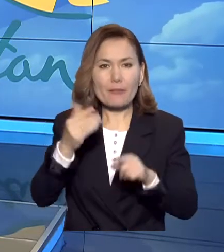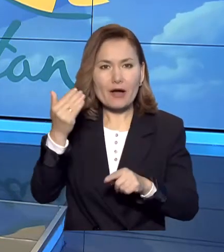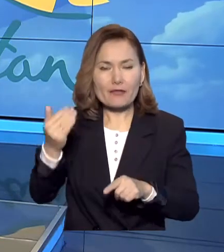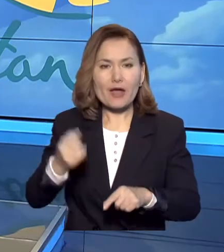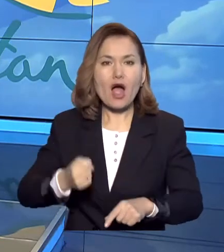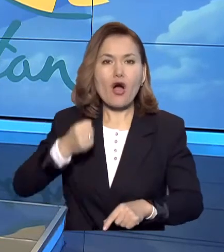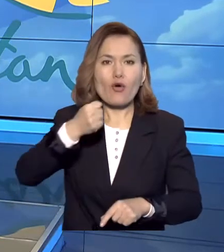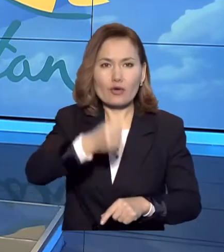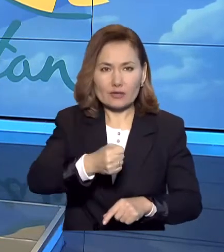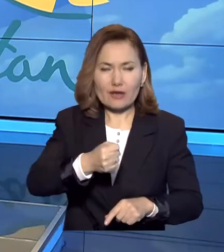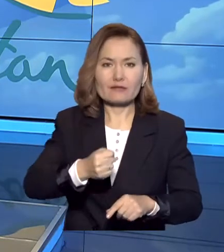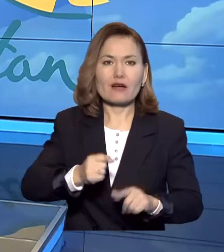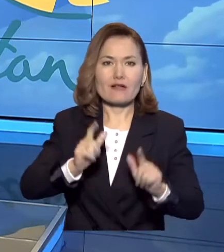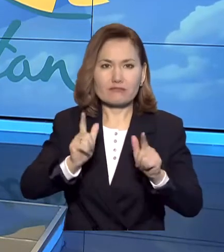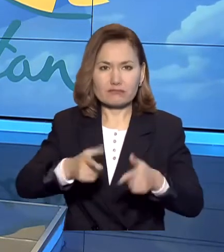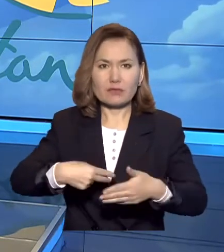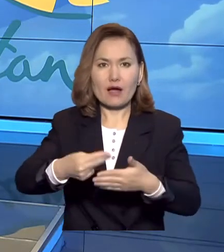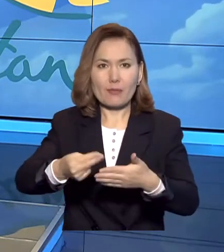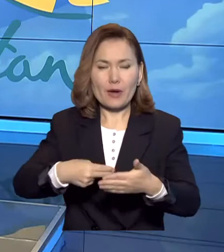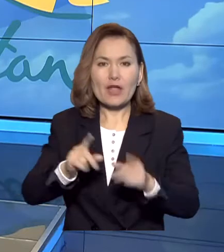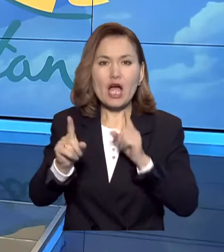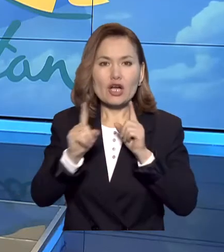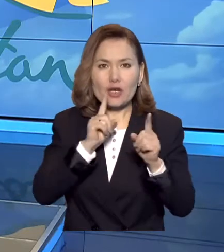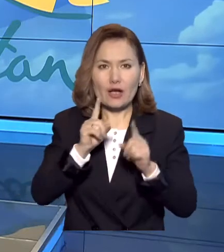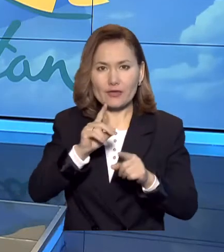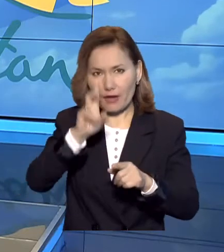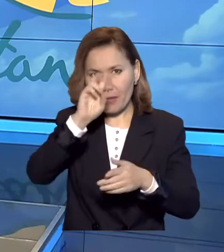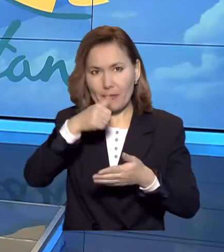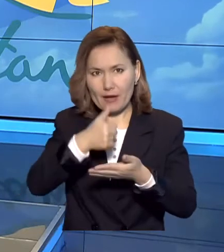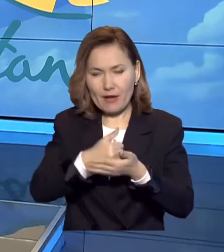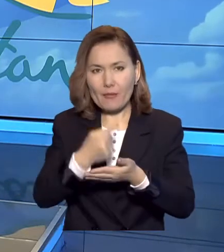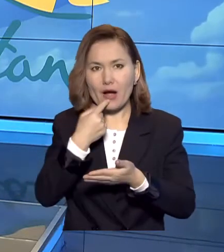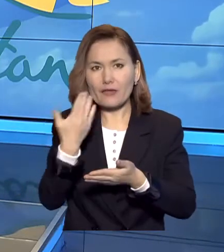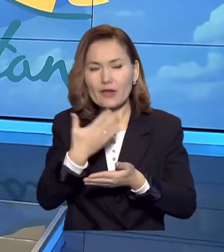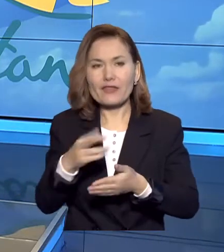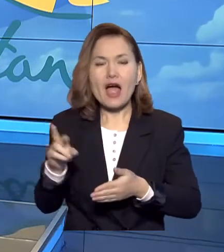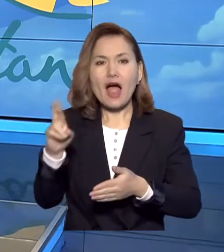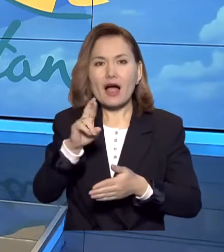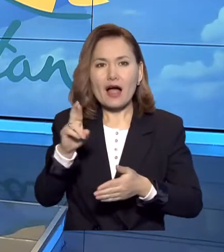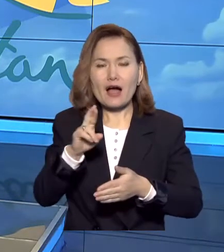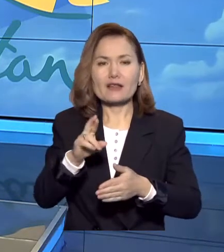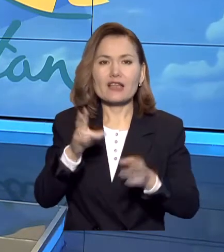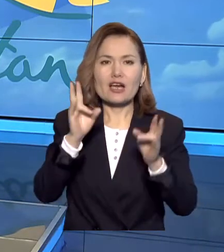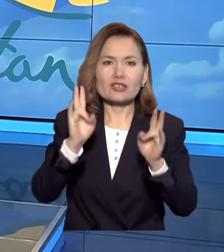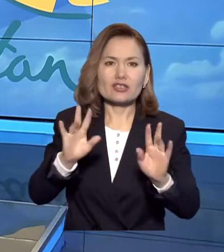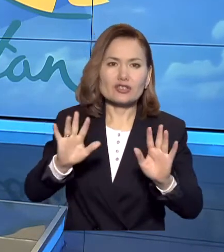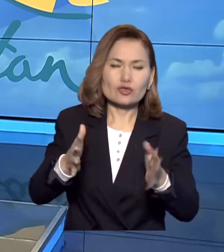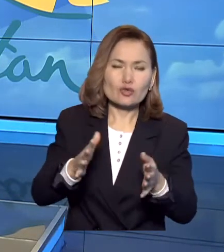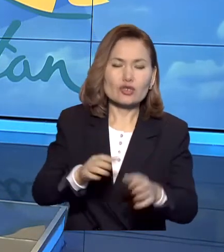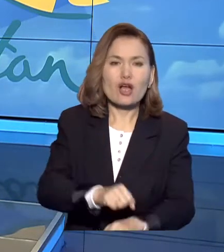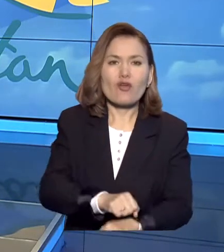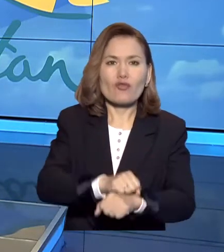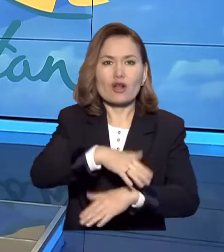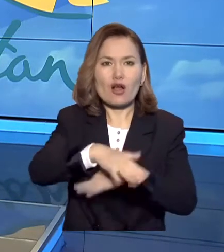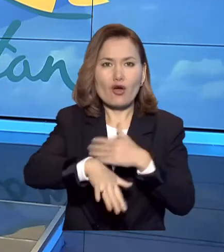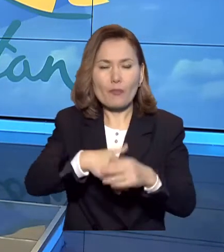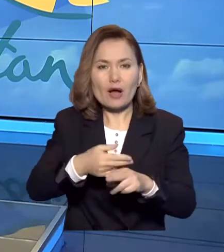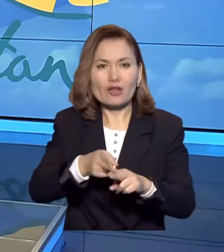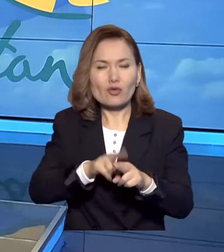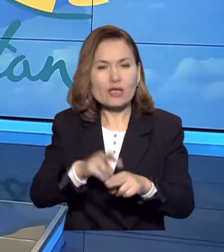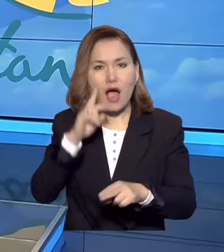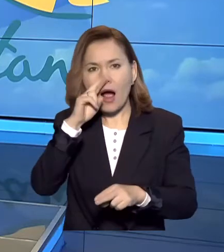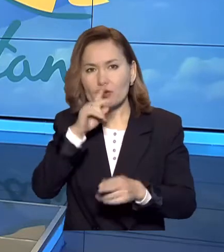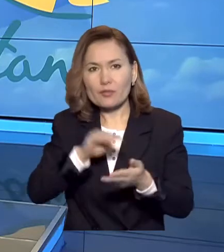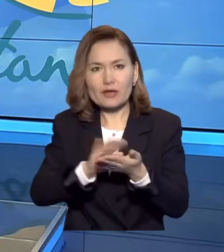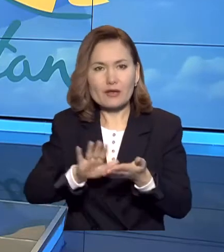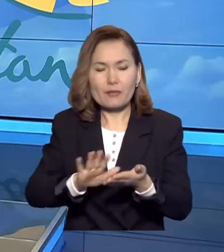кандидатурасы бір ауыздан қабылданды. Жиында сөз алған мемлекет башысы қаңтар оқиғасынан саба қалуымыз керегін айтты. Президент өз сөзінде, бұдан